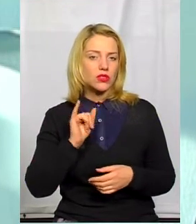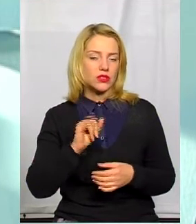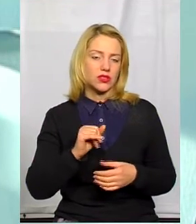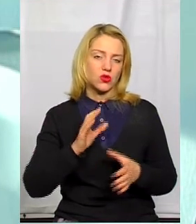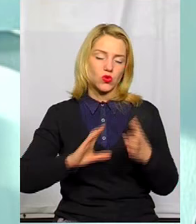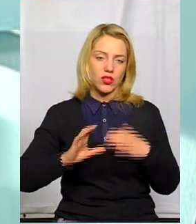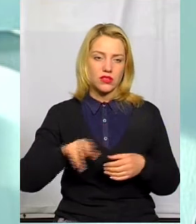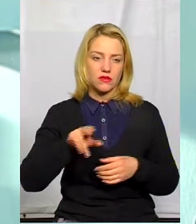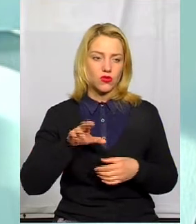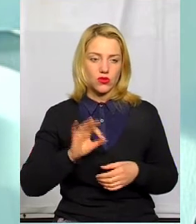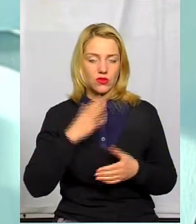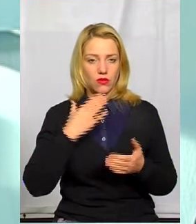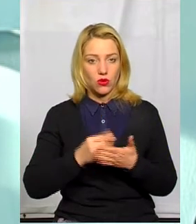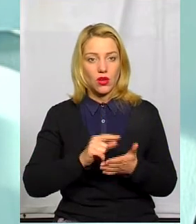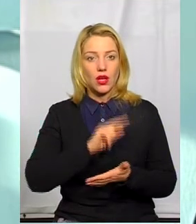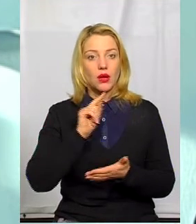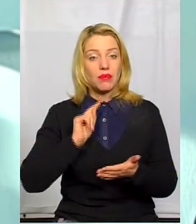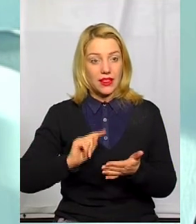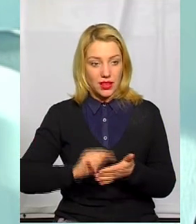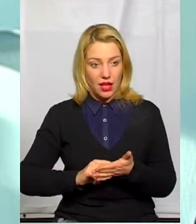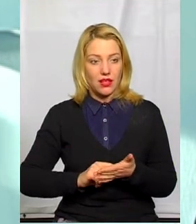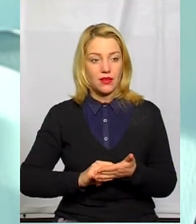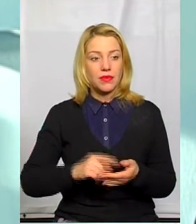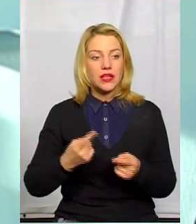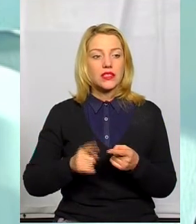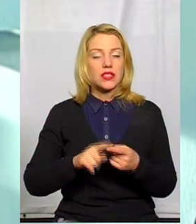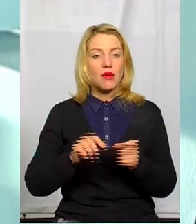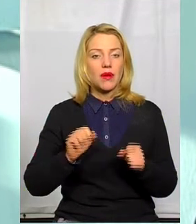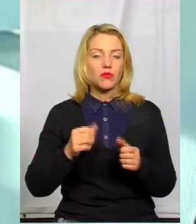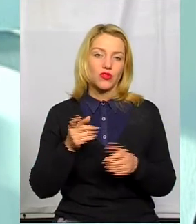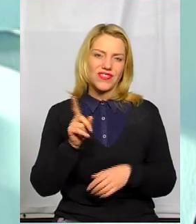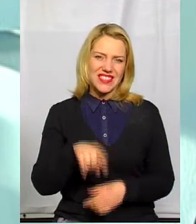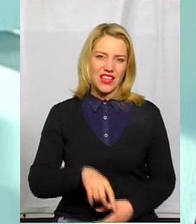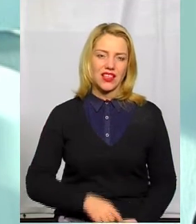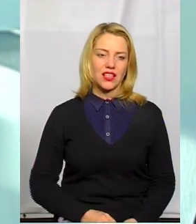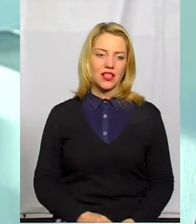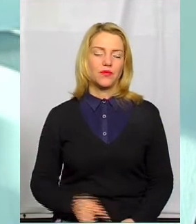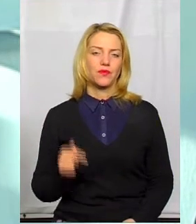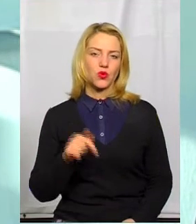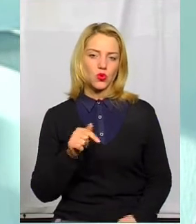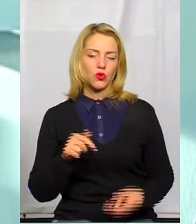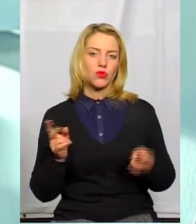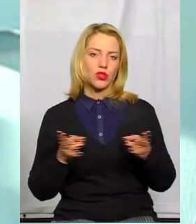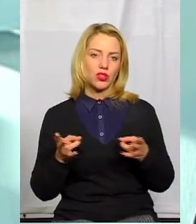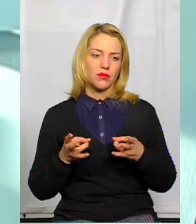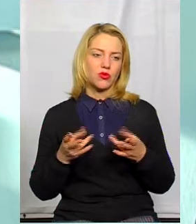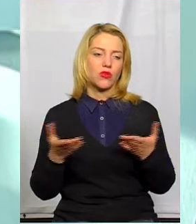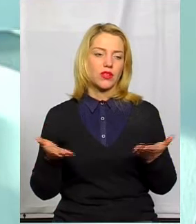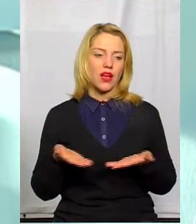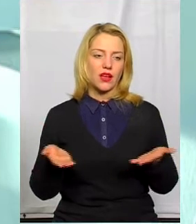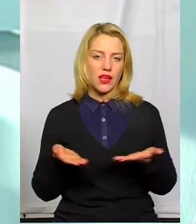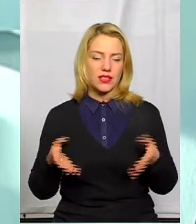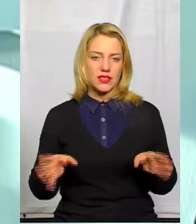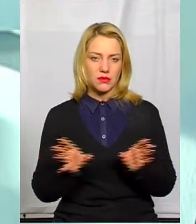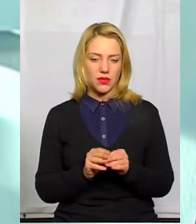до цього питання, ви знаєте, мабуть, все-таки тут потрібна якась